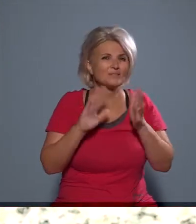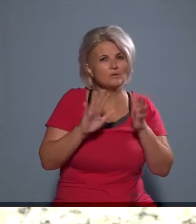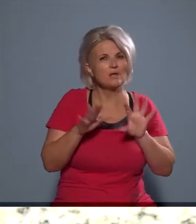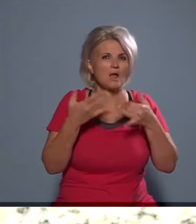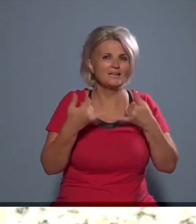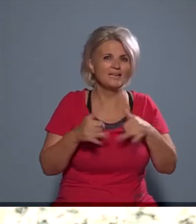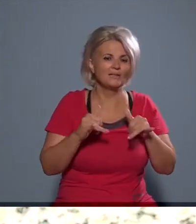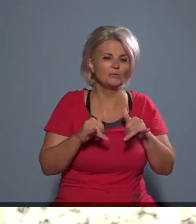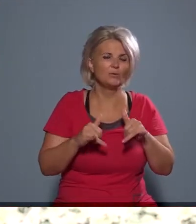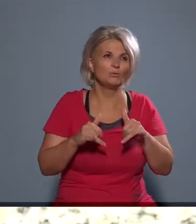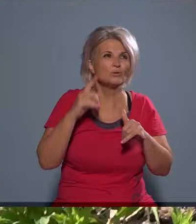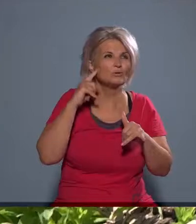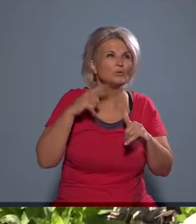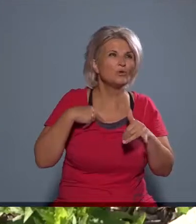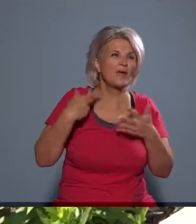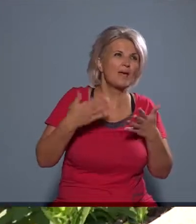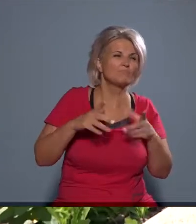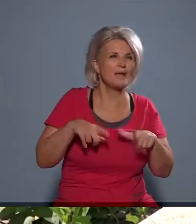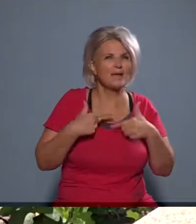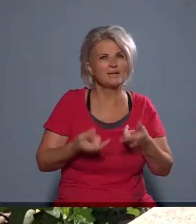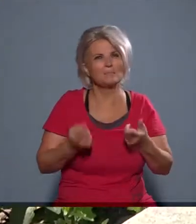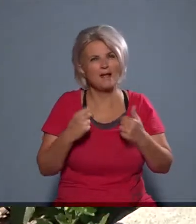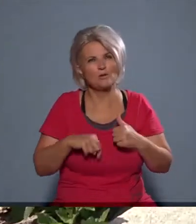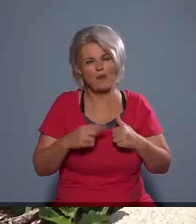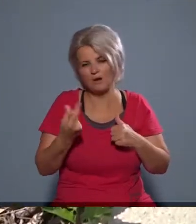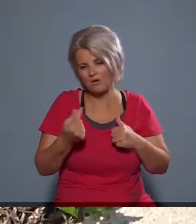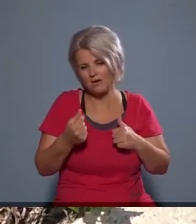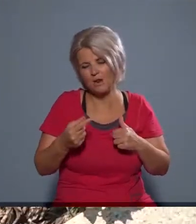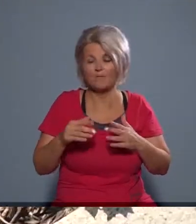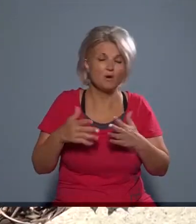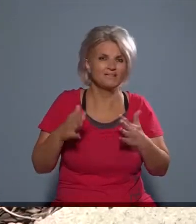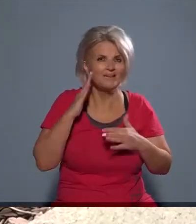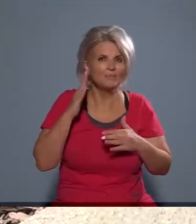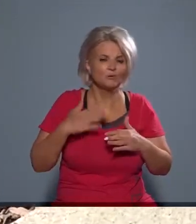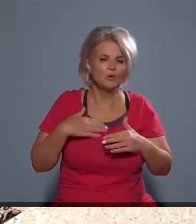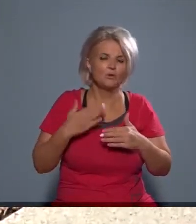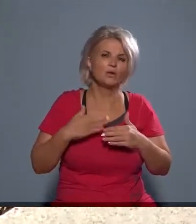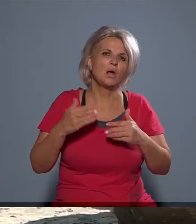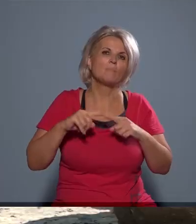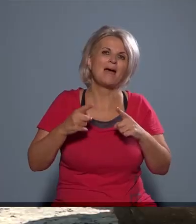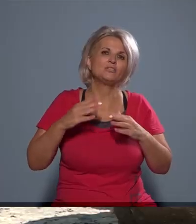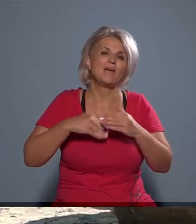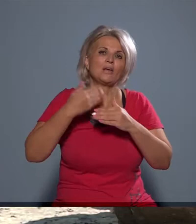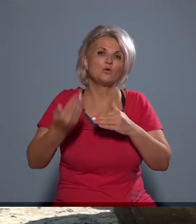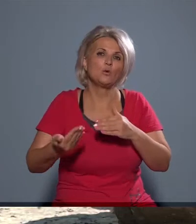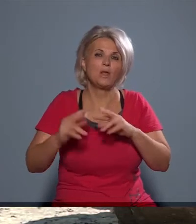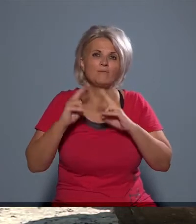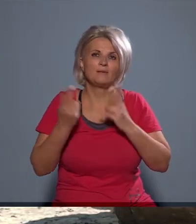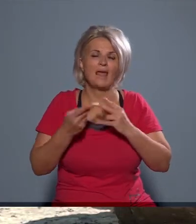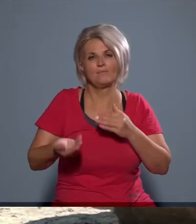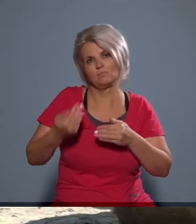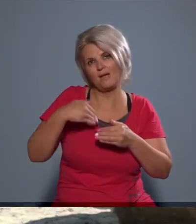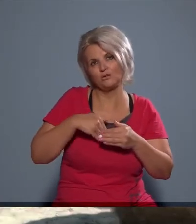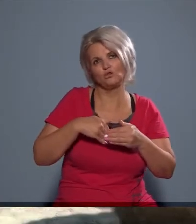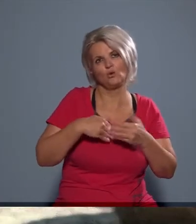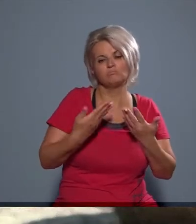bizonytalanul indul neki, hogy ebből most meg tudok élni, nem tudok megélni, más mond a külvilág, más mond, amit az ember mondjuk belül gondol magáról.